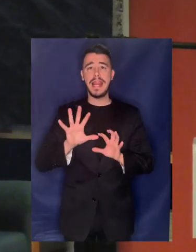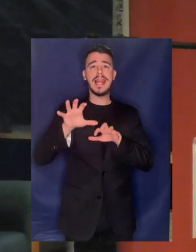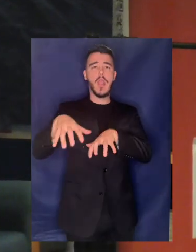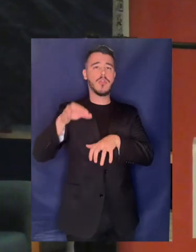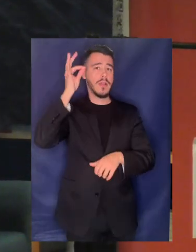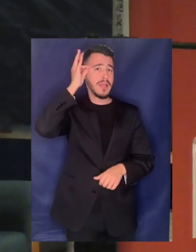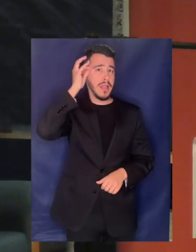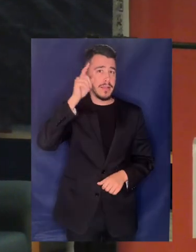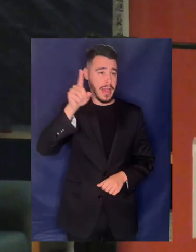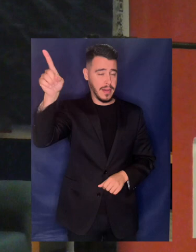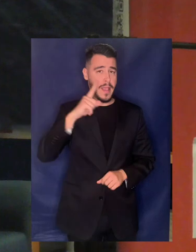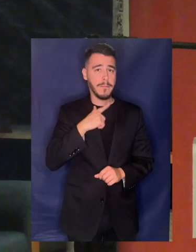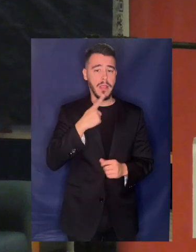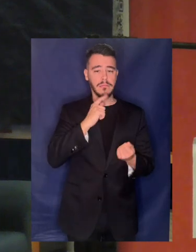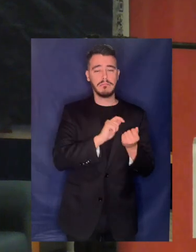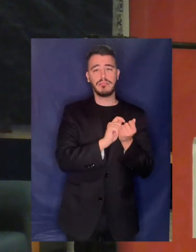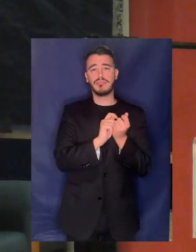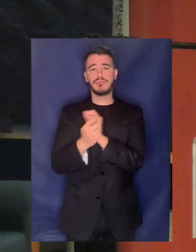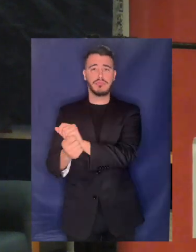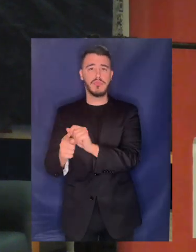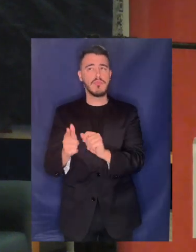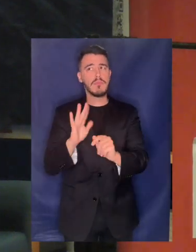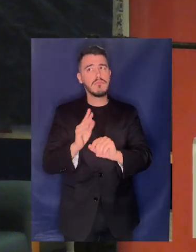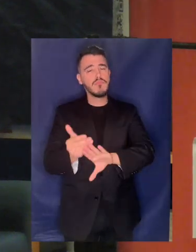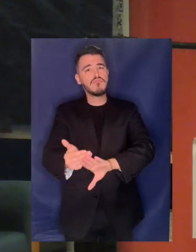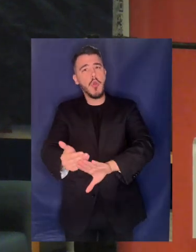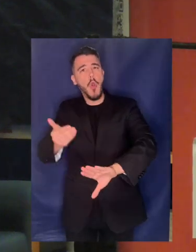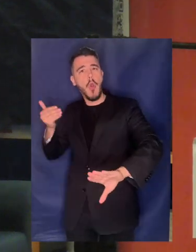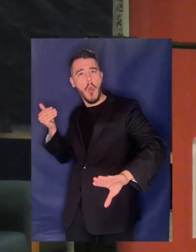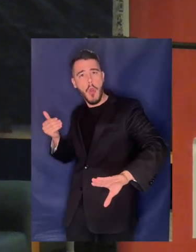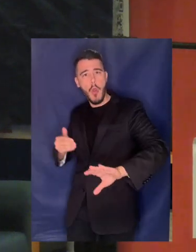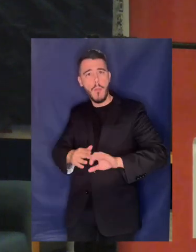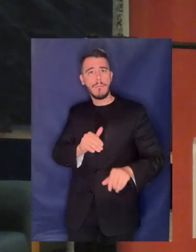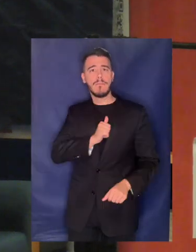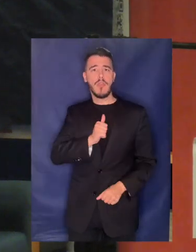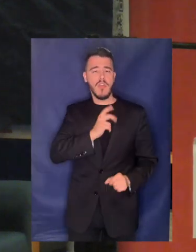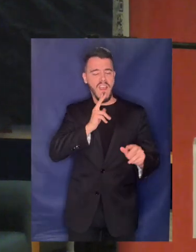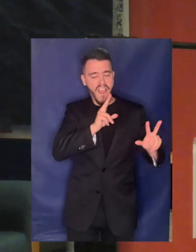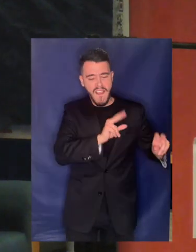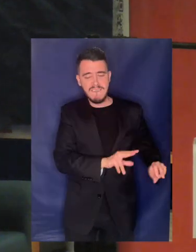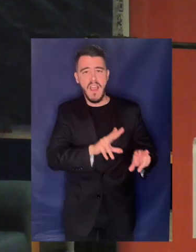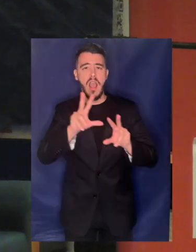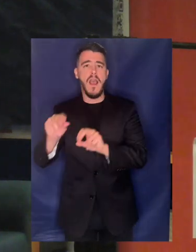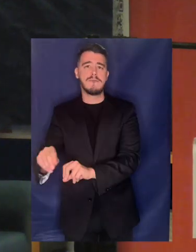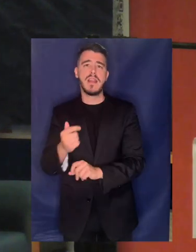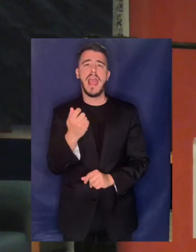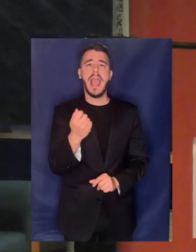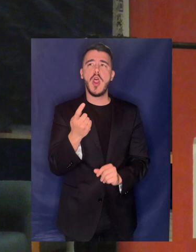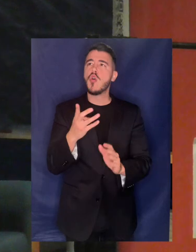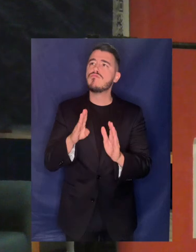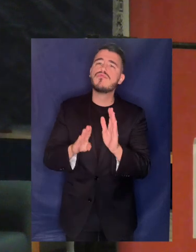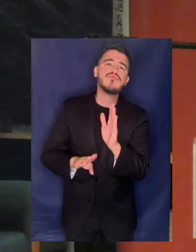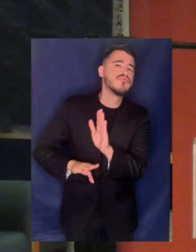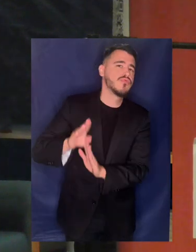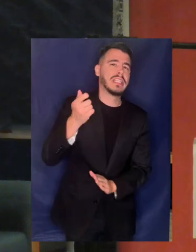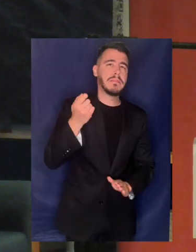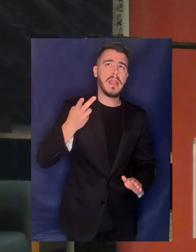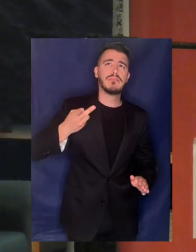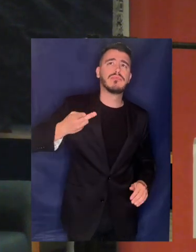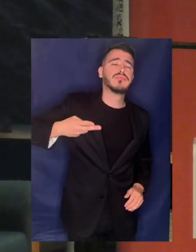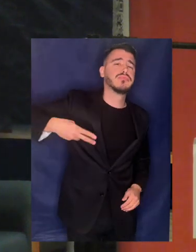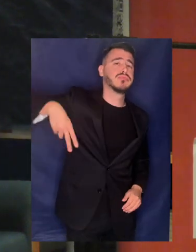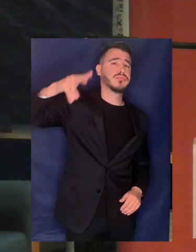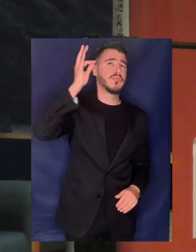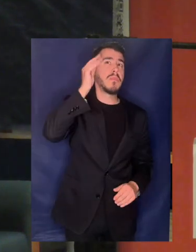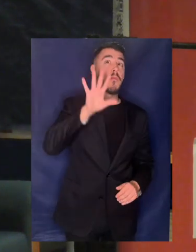πολύ νωρίτερα όπως είπε και ο Παναγιώτης Εκεί είχαμε το ίδιο αποτέλεσμα Πολύ ακριβό νερό από τα ακριβότερα της Γαλλίας